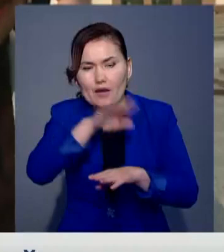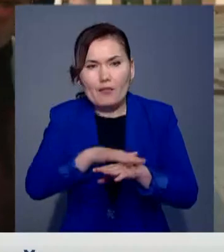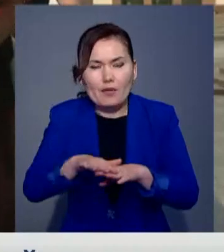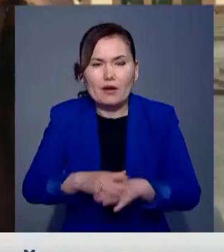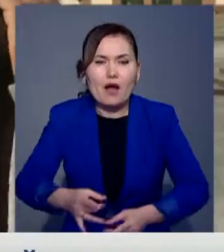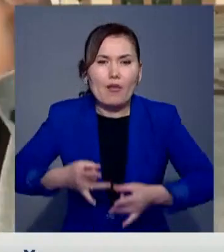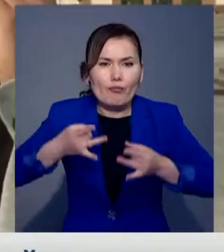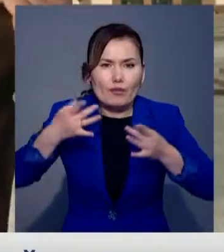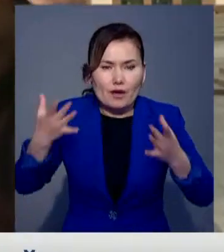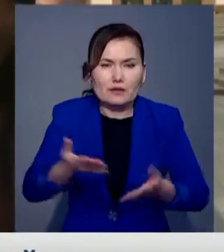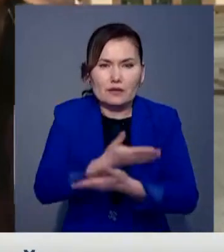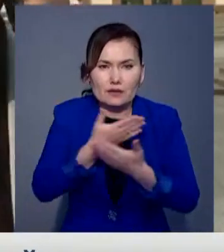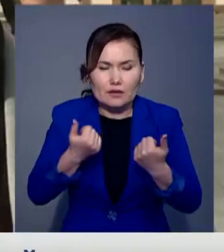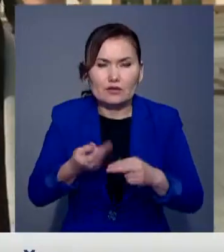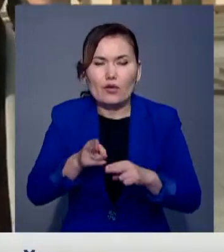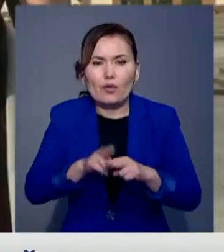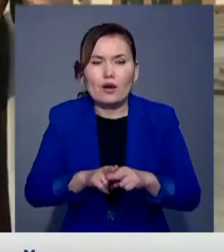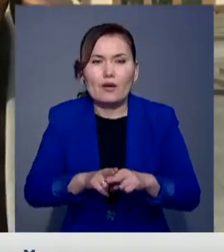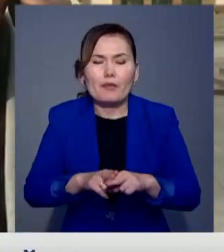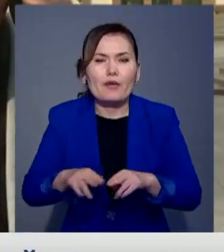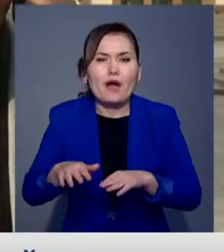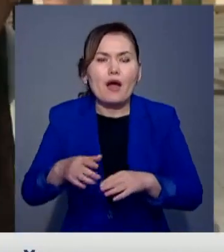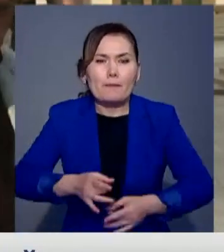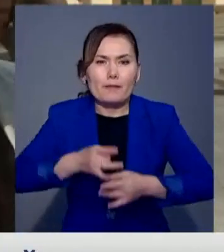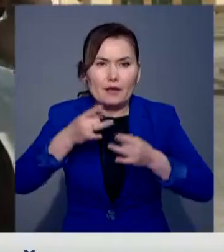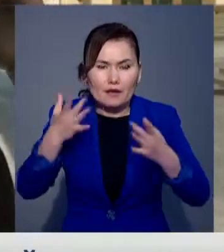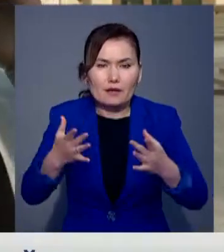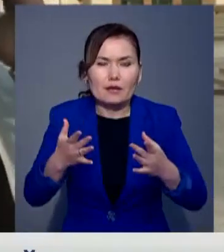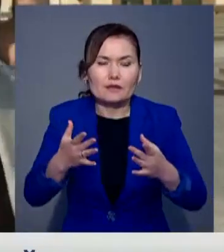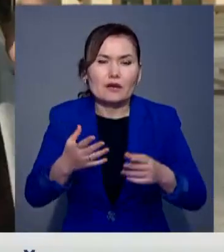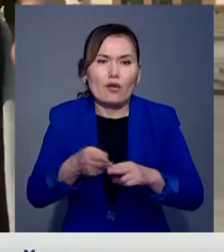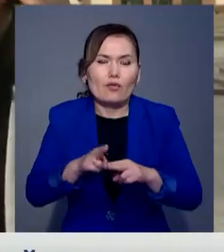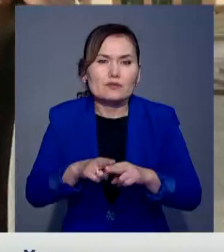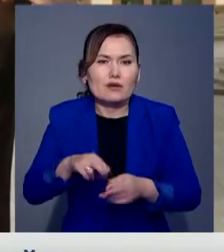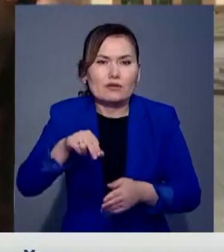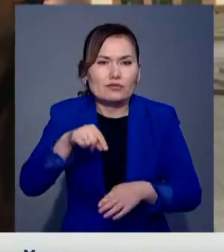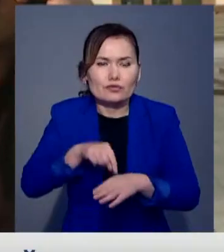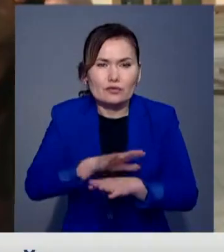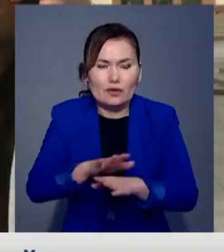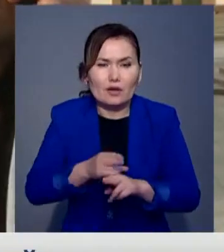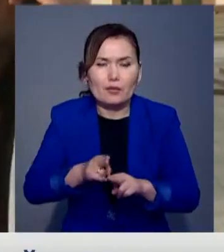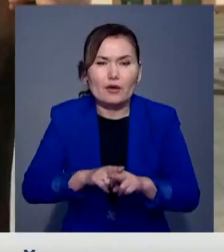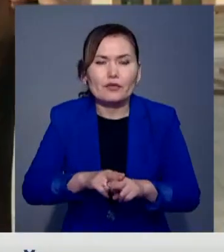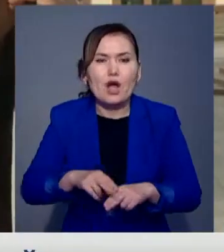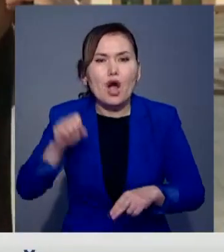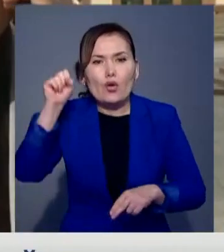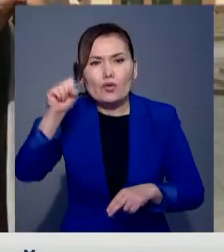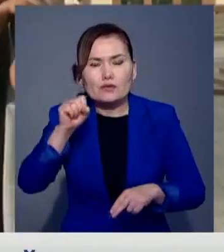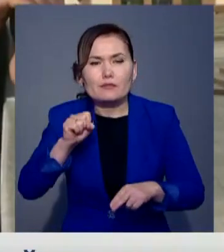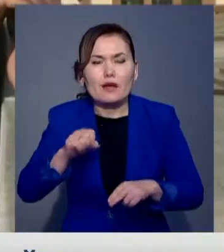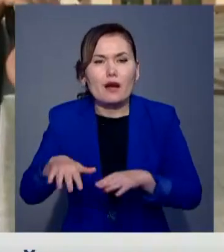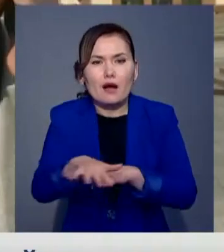Айқын қатынғай түбірік, мерекеңілік құйғыл күй мұнда сезілмейт. Менің артындағы ғимарат ұл өзбекстан қалықтының